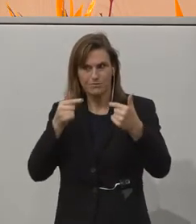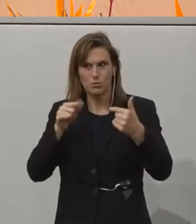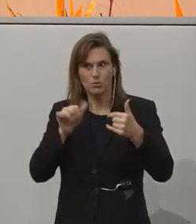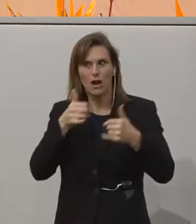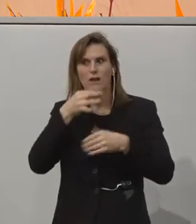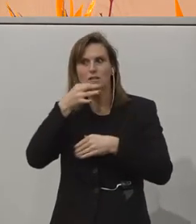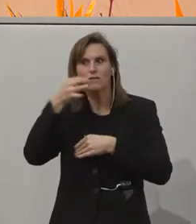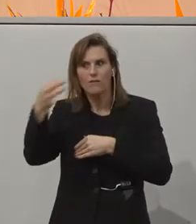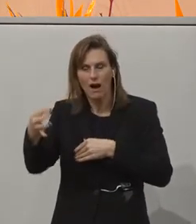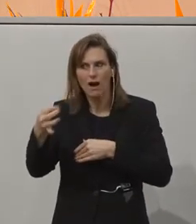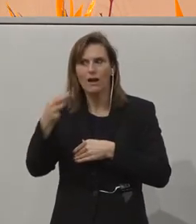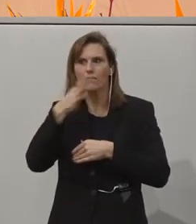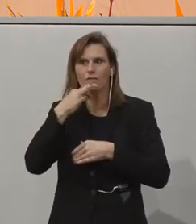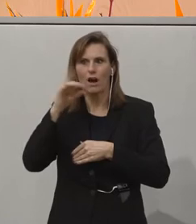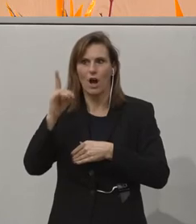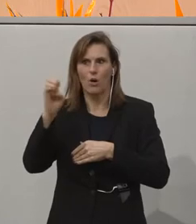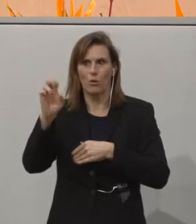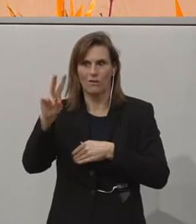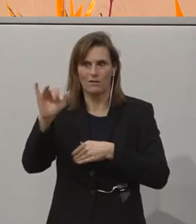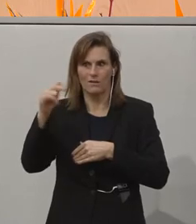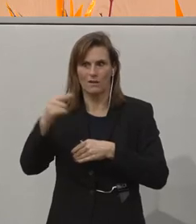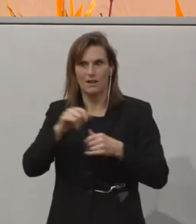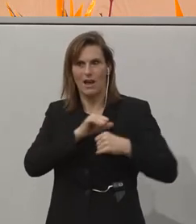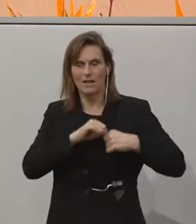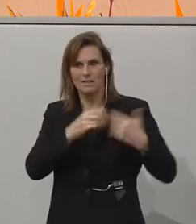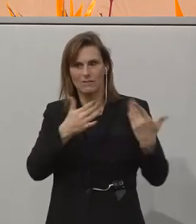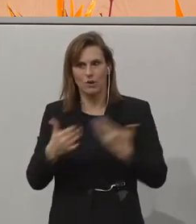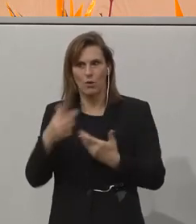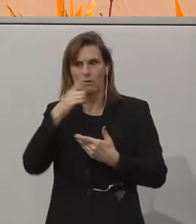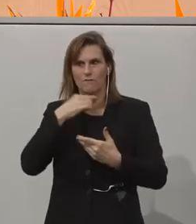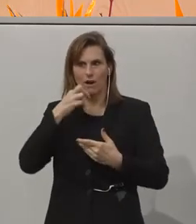Mary David. Herzlich willkommen, Frau Meierschitz.